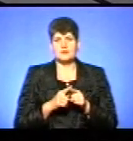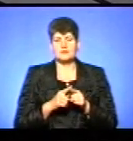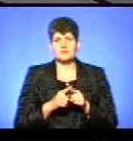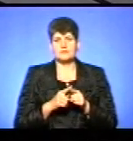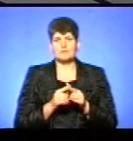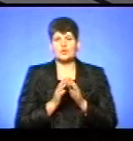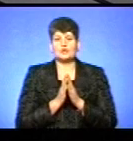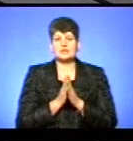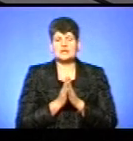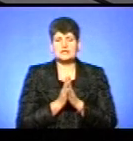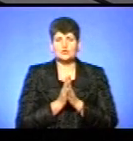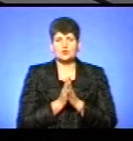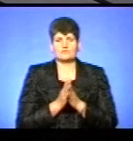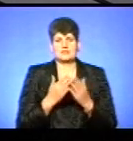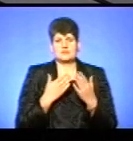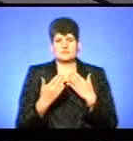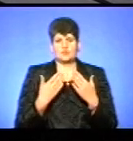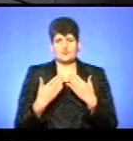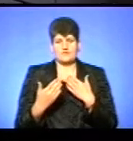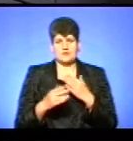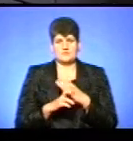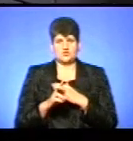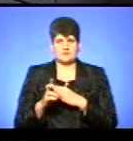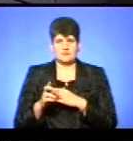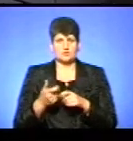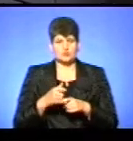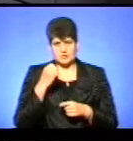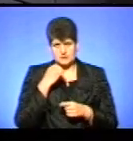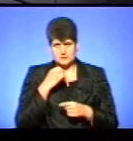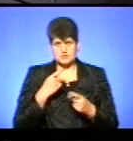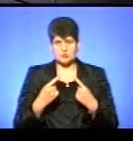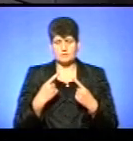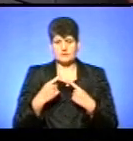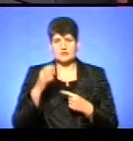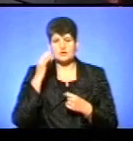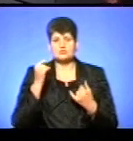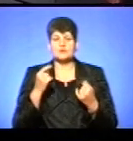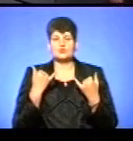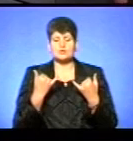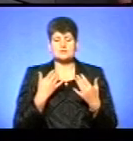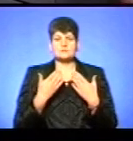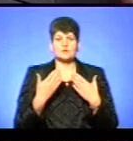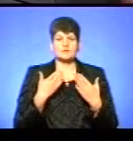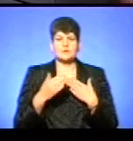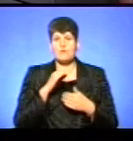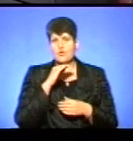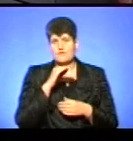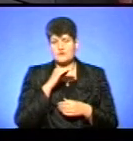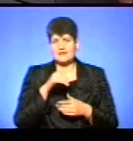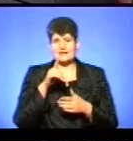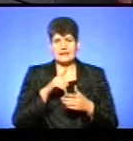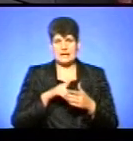церкавами і налагодження діалогу між ними. Я дуже дякую вам за розмови і нагадаю, що ми сьогодні спілкувалися з професором